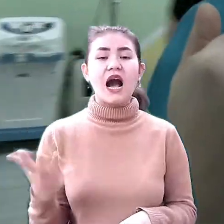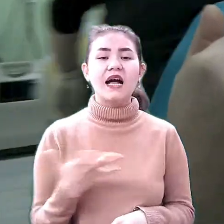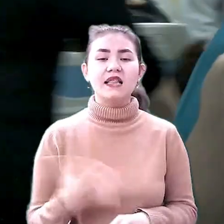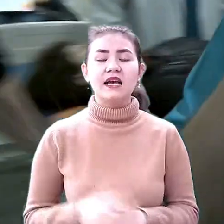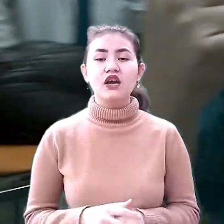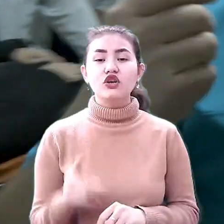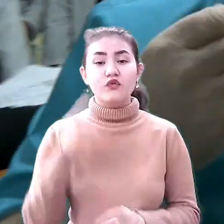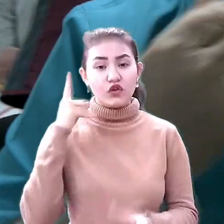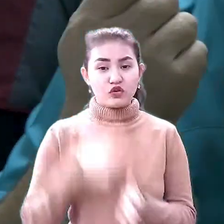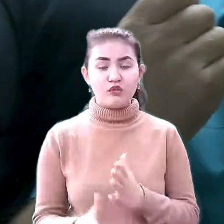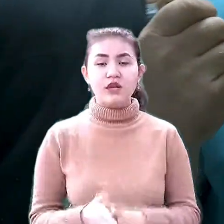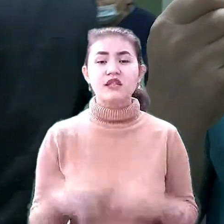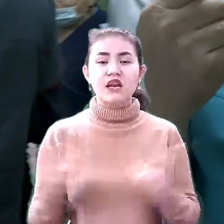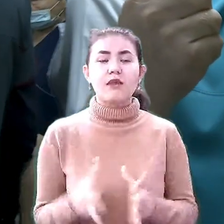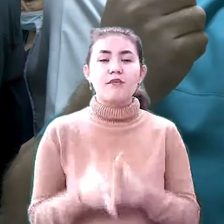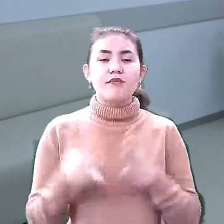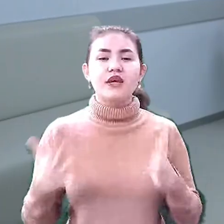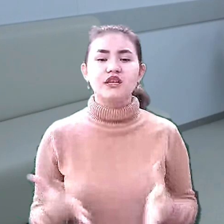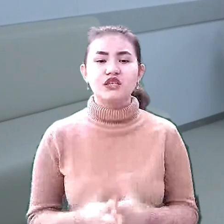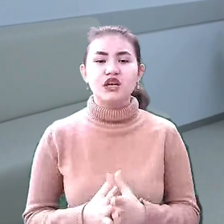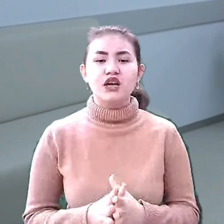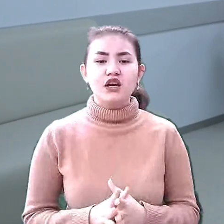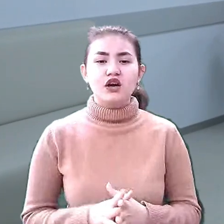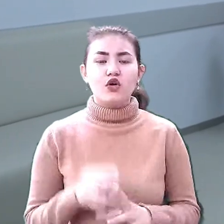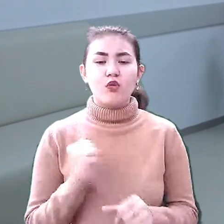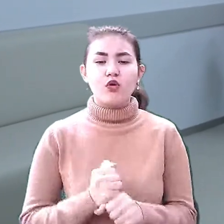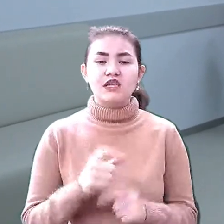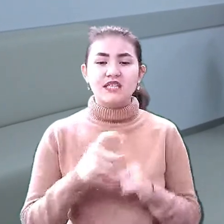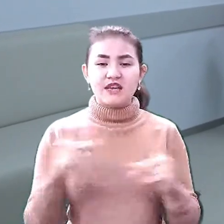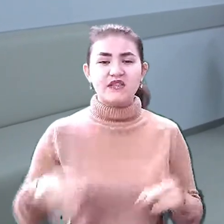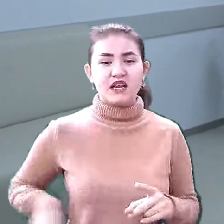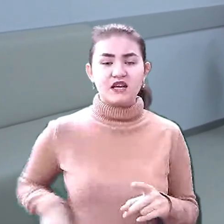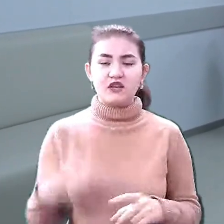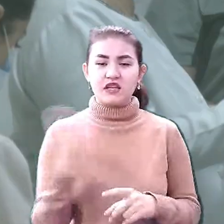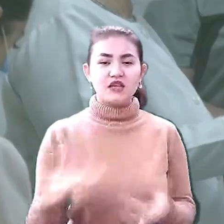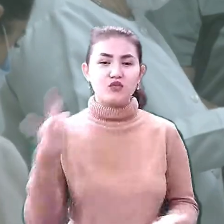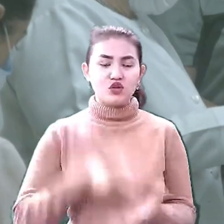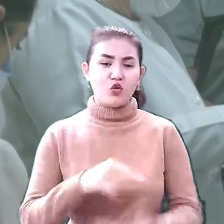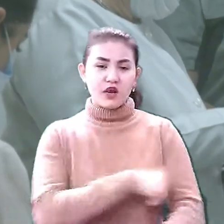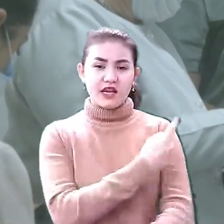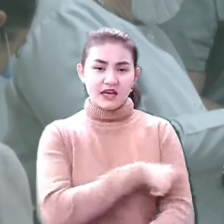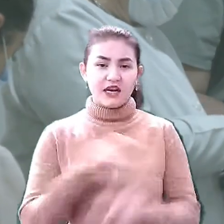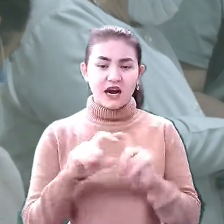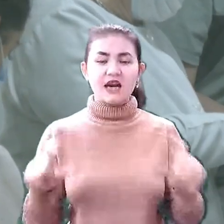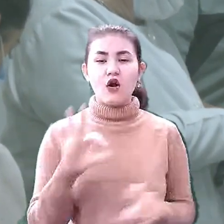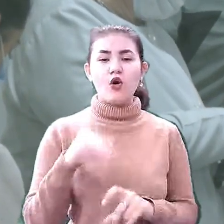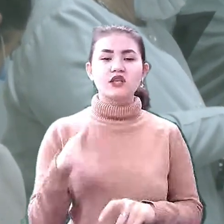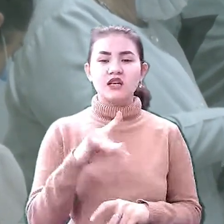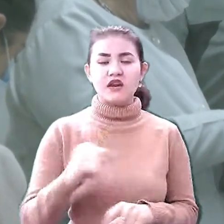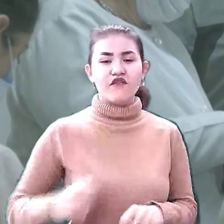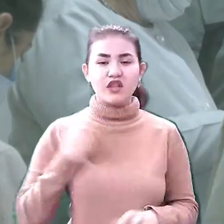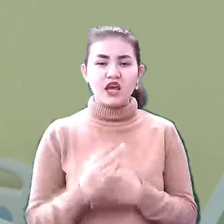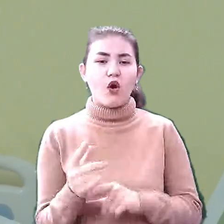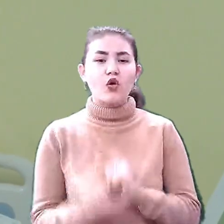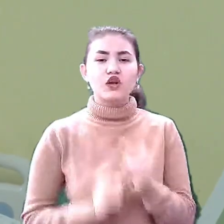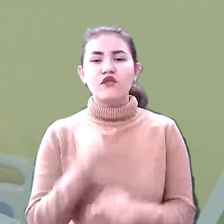розуміли, іде відшліфовка роботи. Зі слів директора Третьої міської лікарні Олександра Федорука, війна вносить корективи в роботу